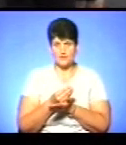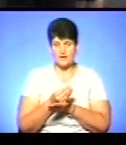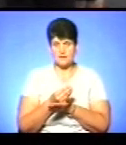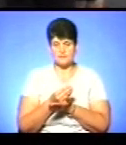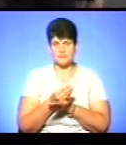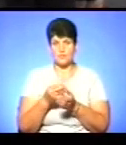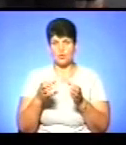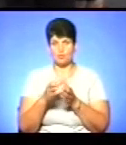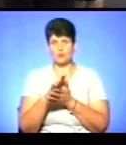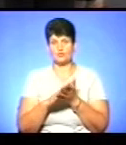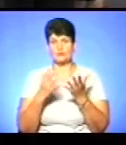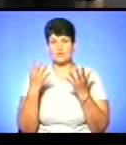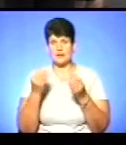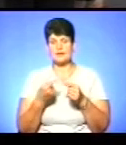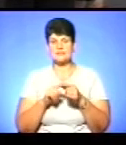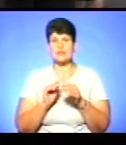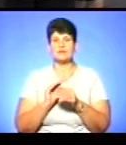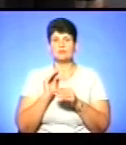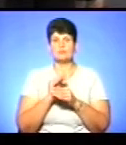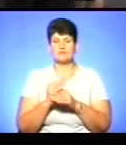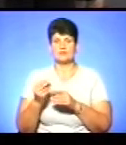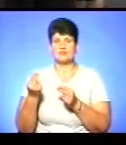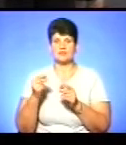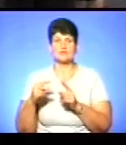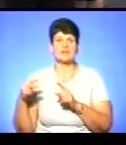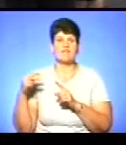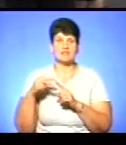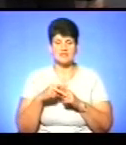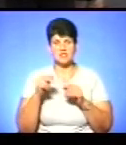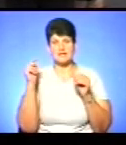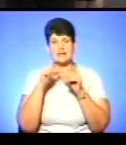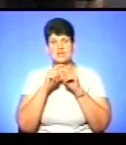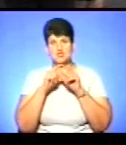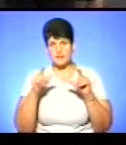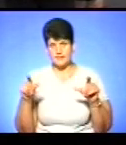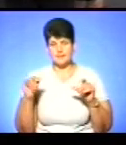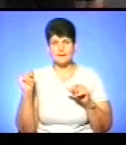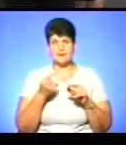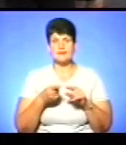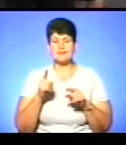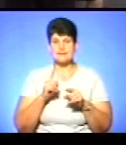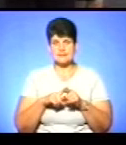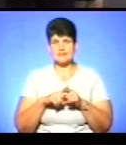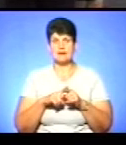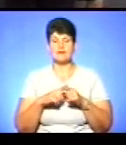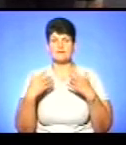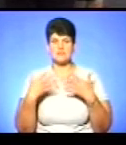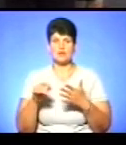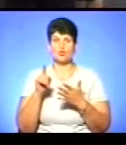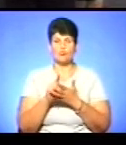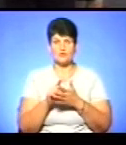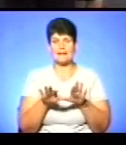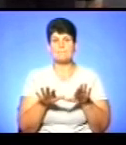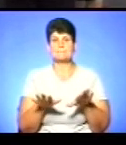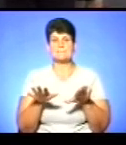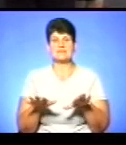додавало фінансове навантаження для шкіл, і цей обов'язок ліг вже на місця, на